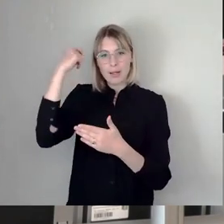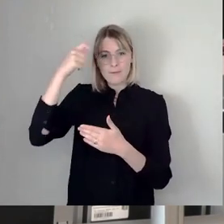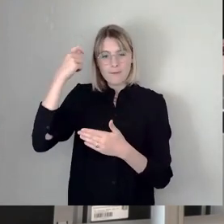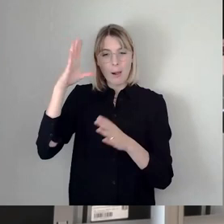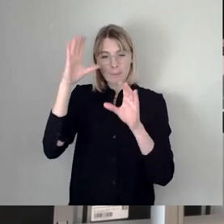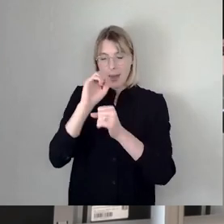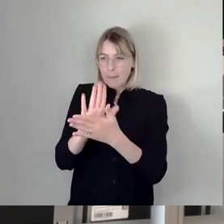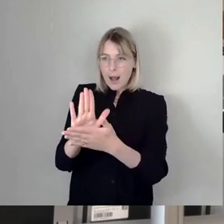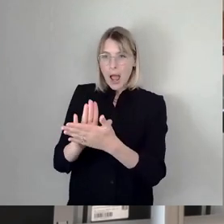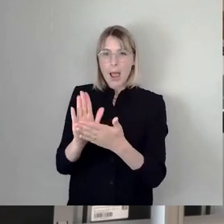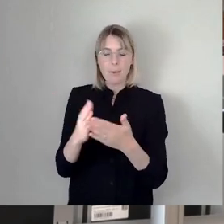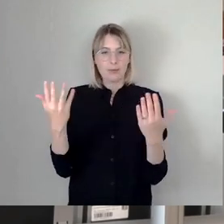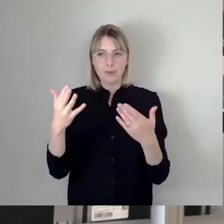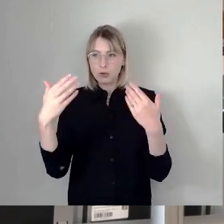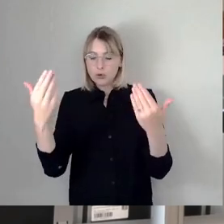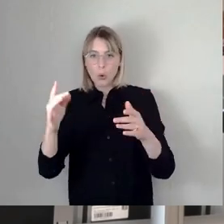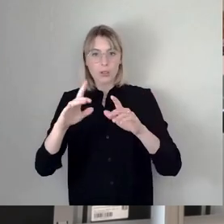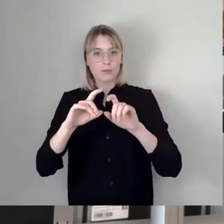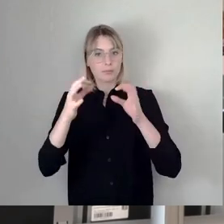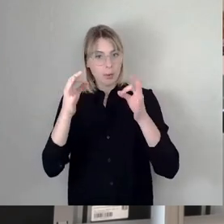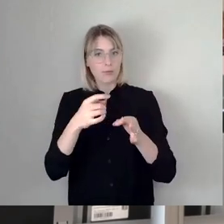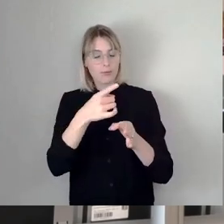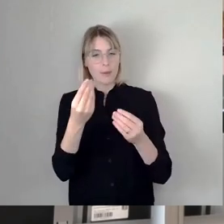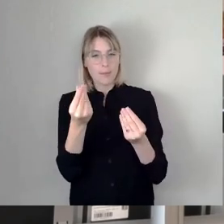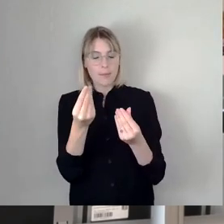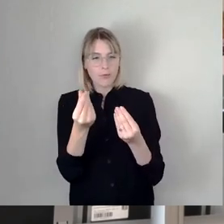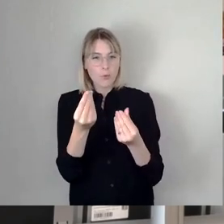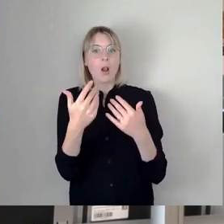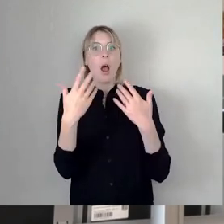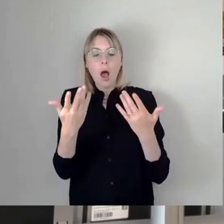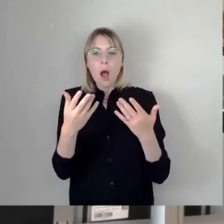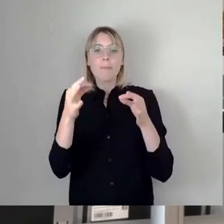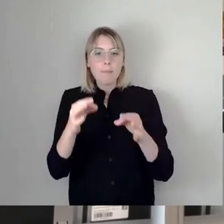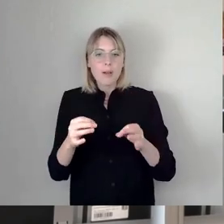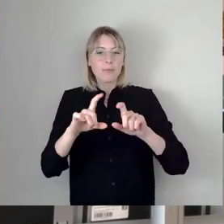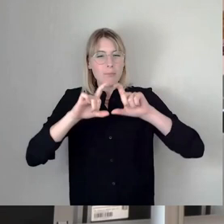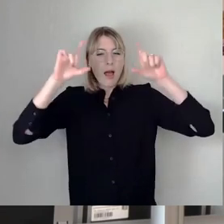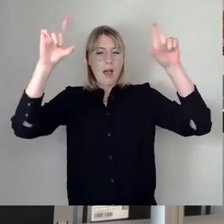Da haben sie plötzlich gemerkt, dass sie in dem Zug, der da gerade fährt, irgendwie nach hinten abspringen müssen.